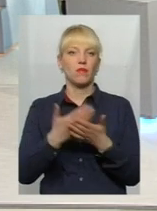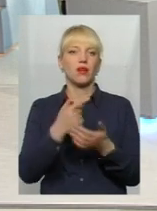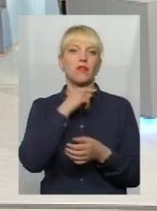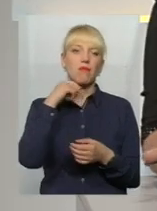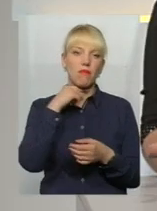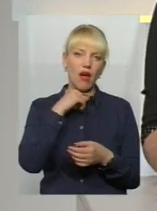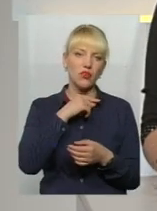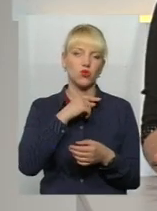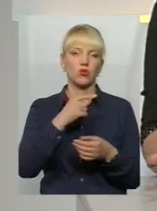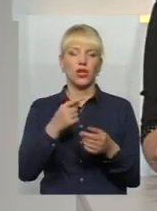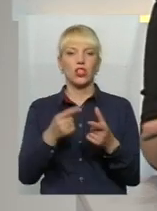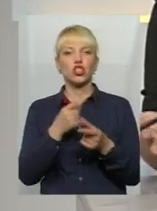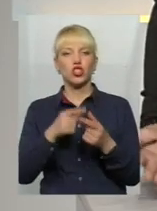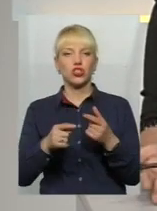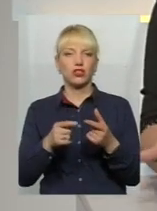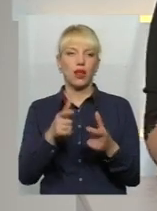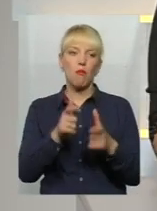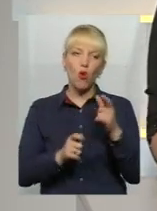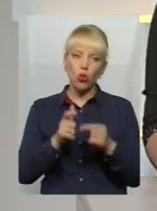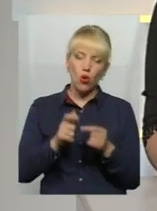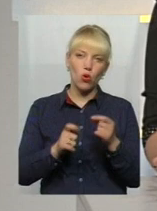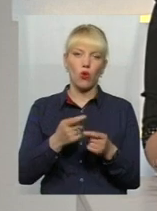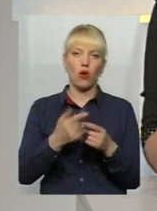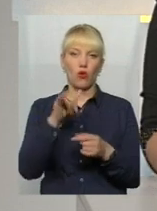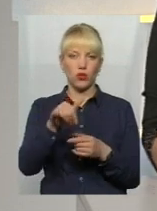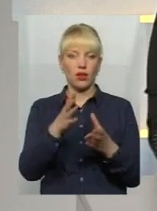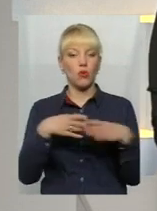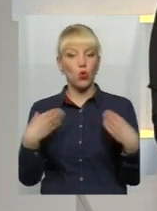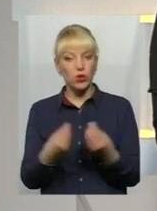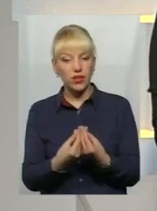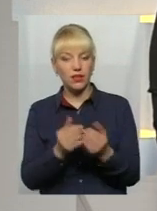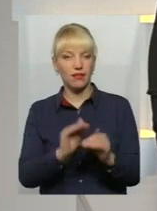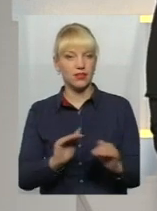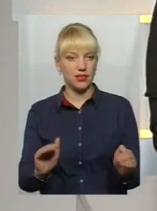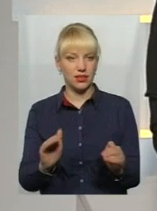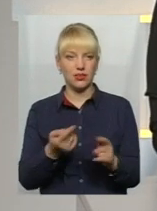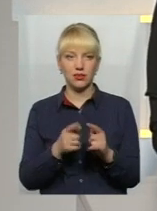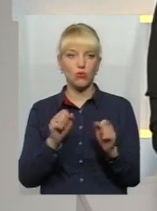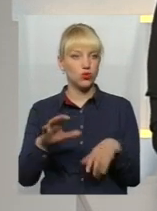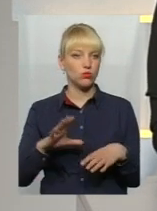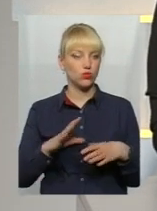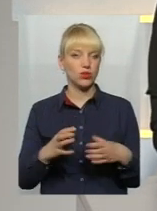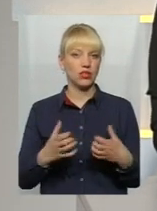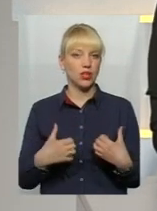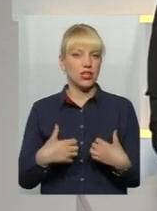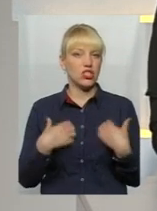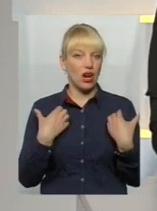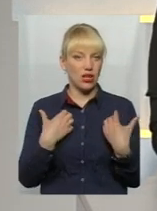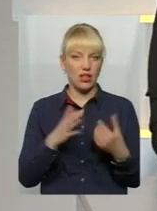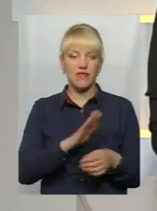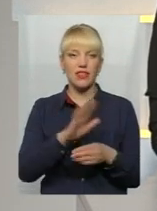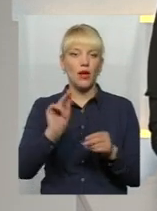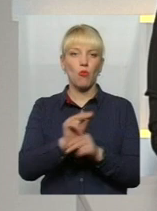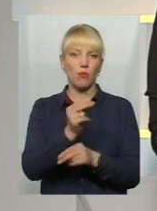молока, а в тебе родина, маленькі діти, і це можуть просто бути жахливі, непоправими